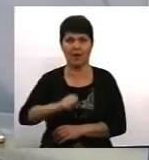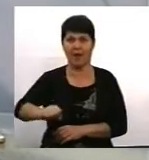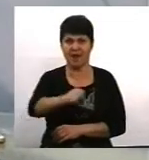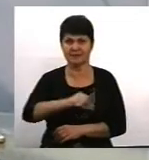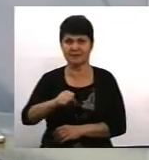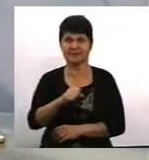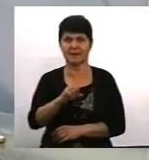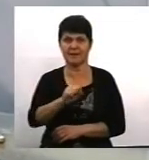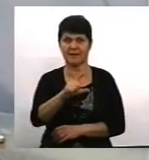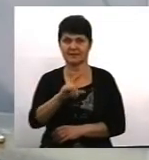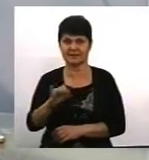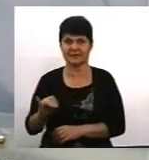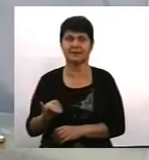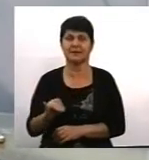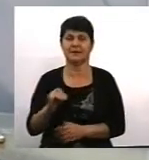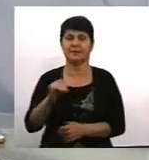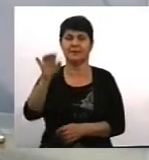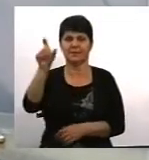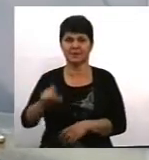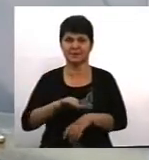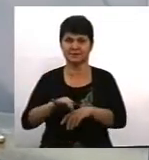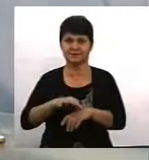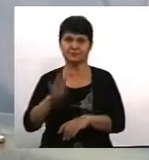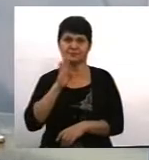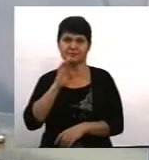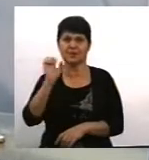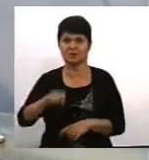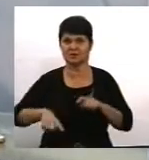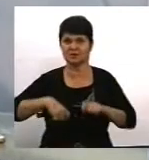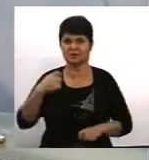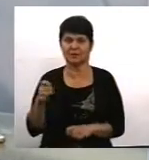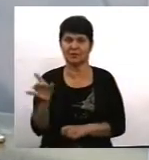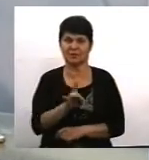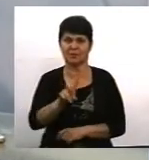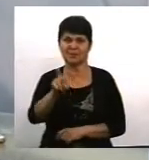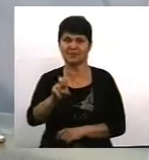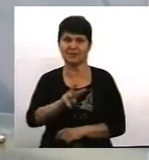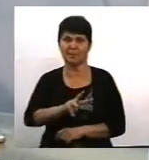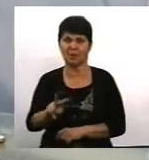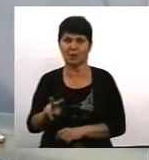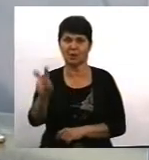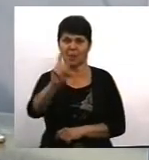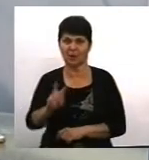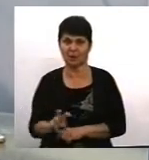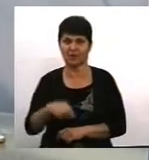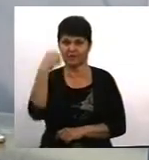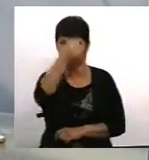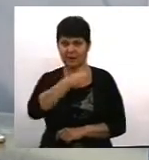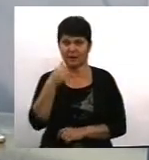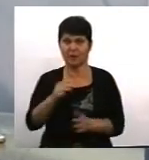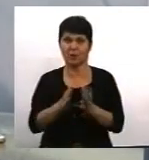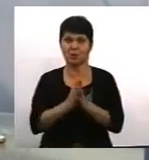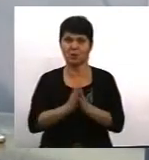насильство щодо жінок в Україні може завдавати збитки в розмірі 200 мільйонів доларів на рік. Я прошу показати